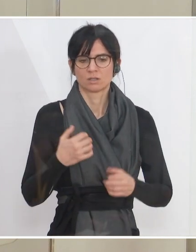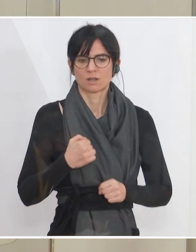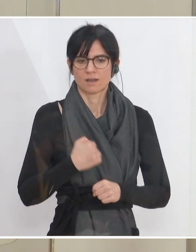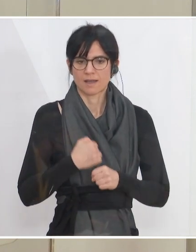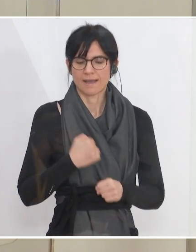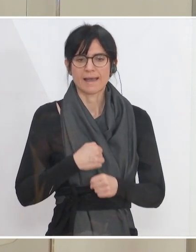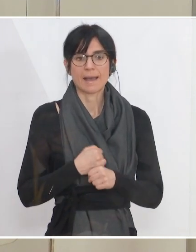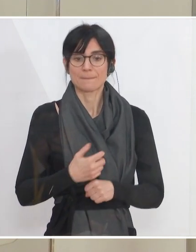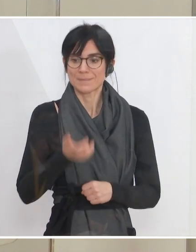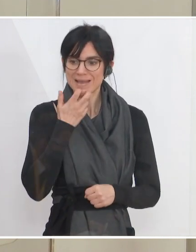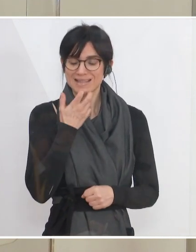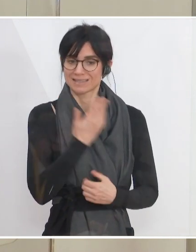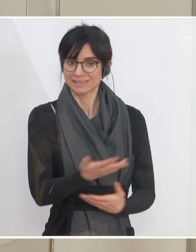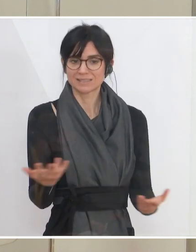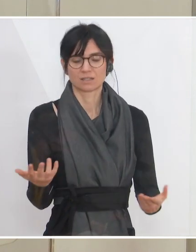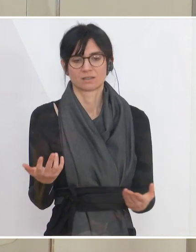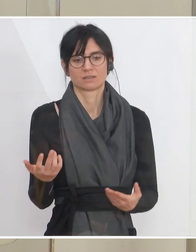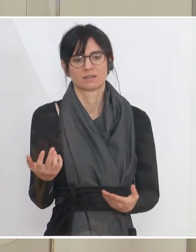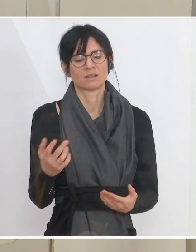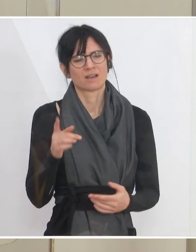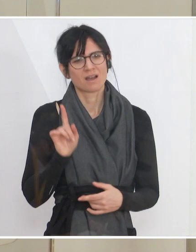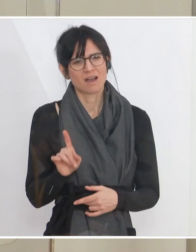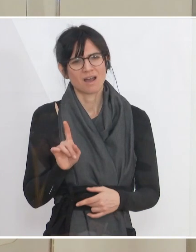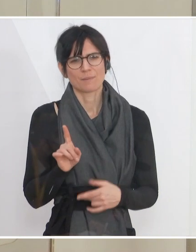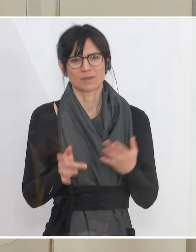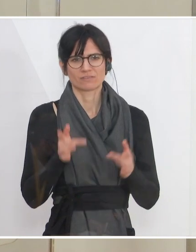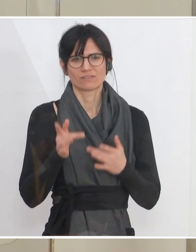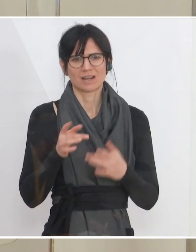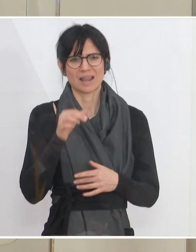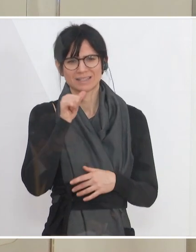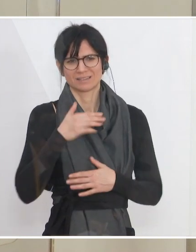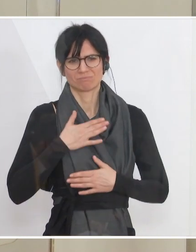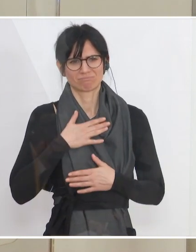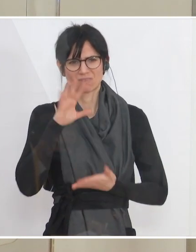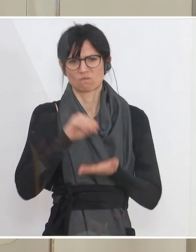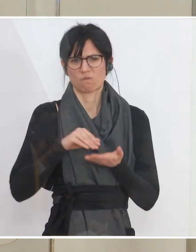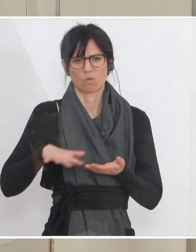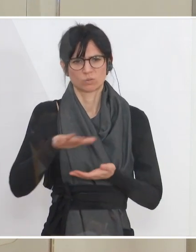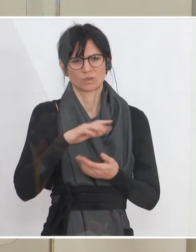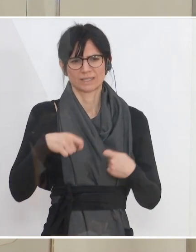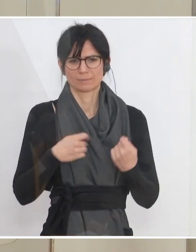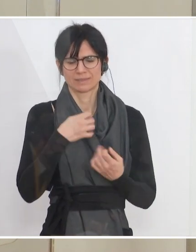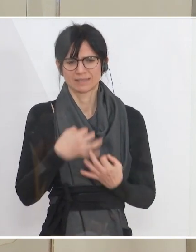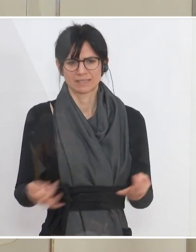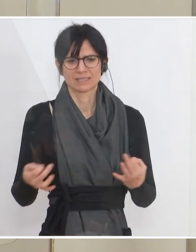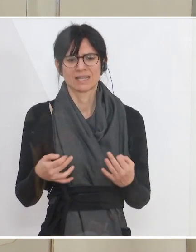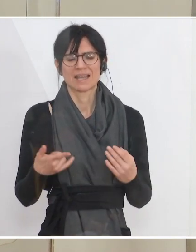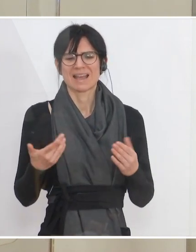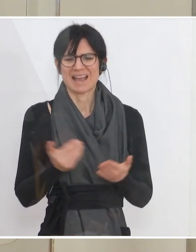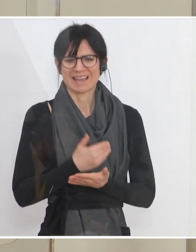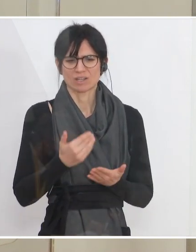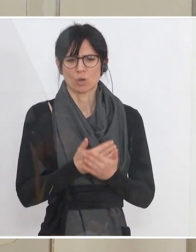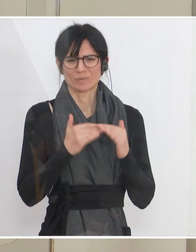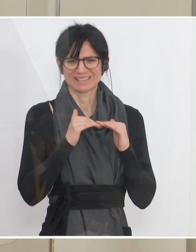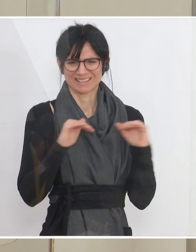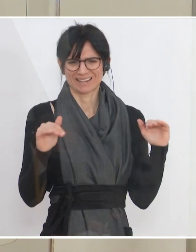aufnehmen wollen, die vielleicht nicht in ihrem unmittelbaren Wohnumfeld gegeben ist. Wir haben deshalb die Einkommensgrenzen bei den